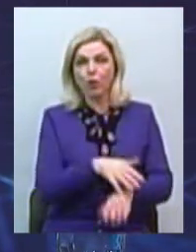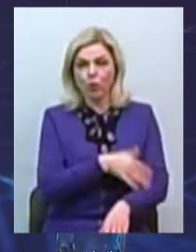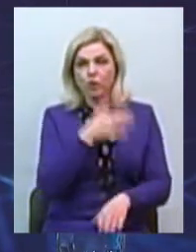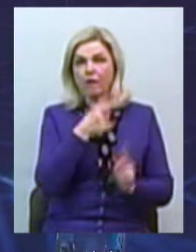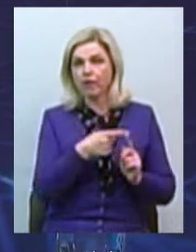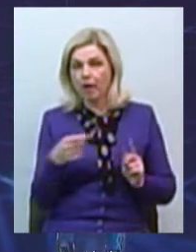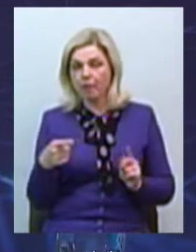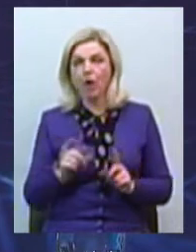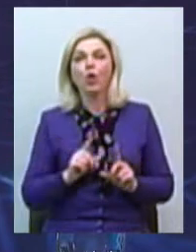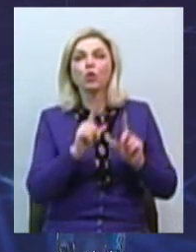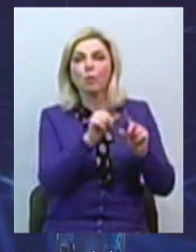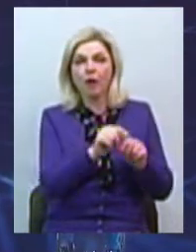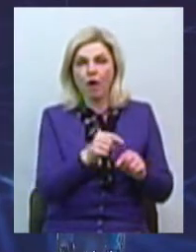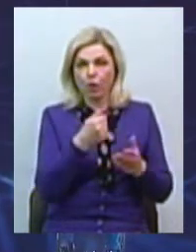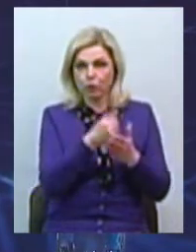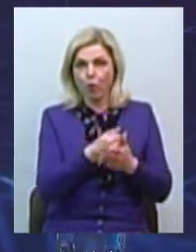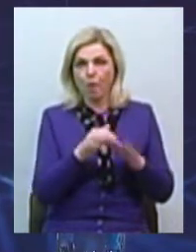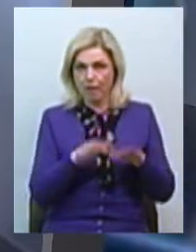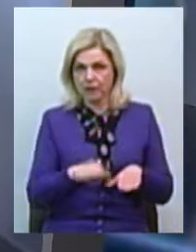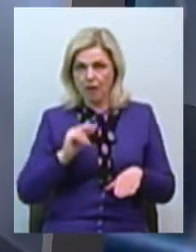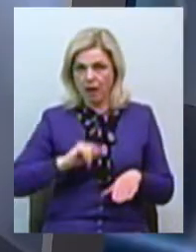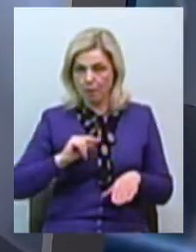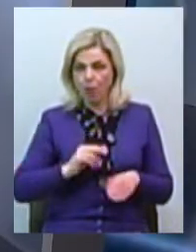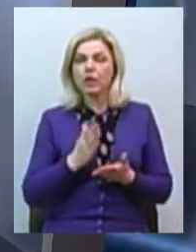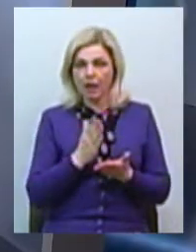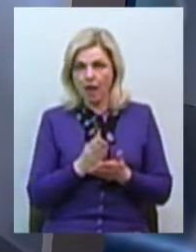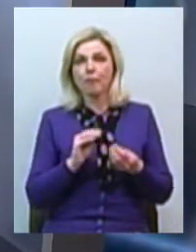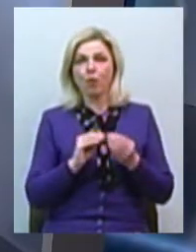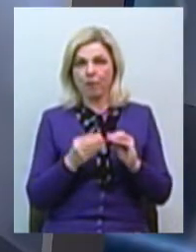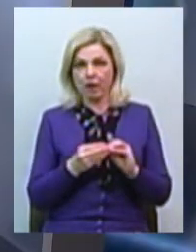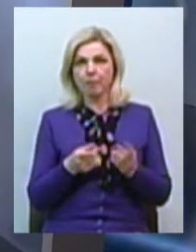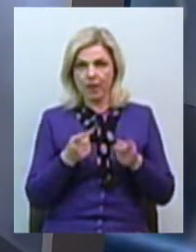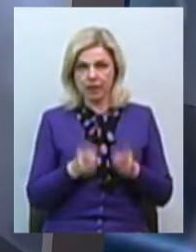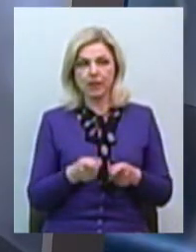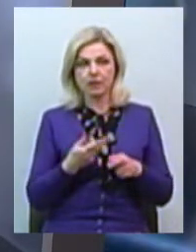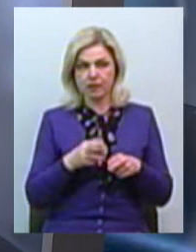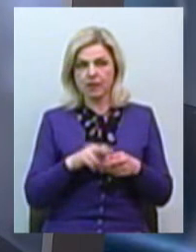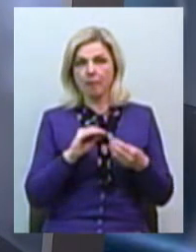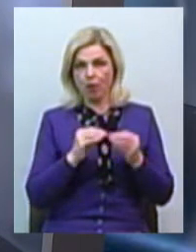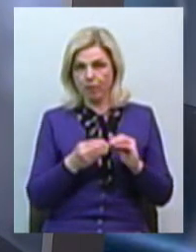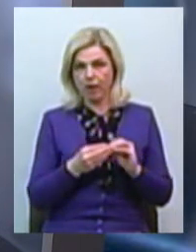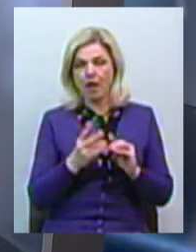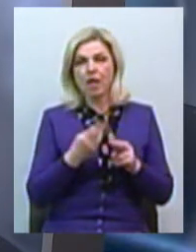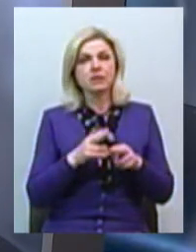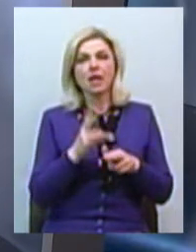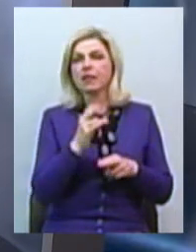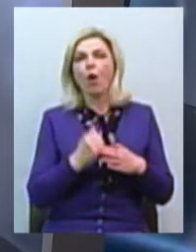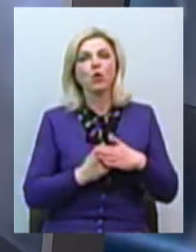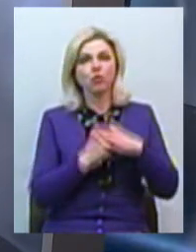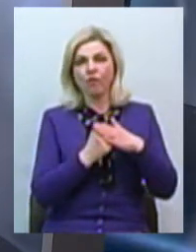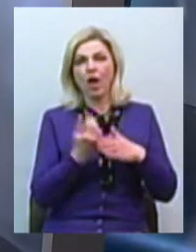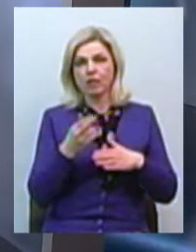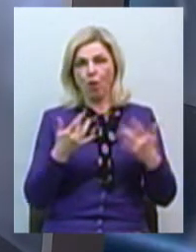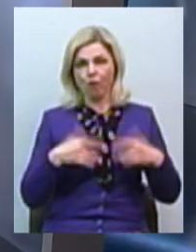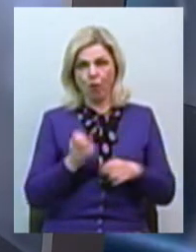добратися до місця роботи. Це є проблема. Сьогодні дійсно це проблема. Це не є підставою для звільнення, тому що